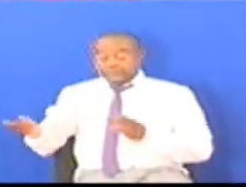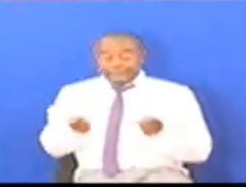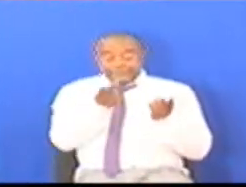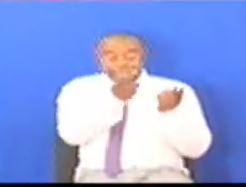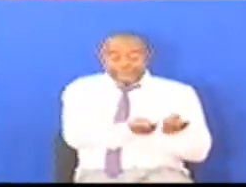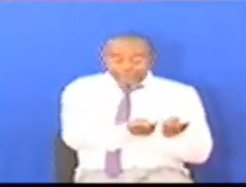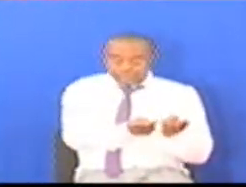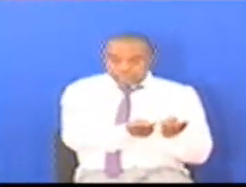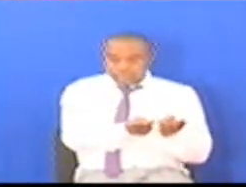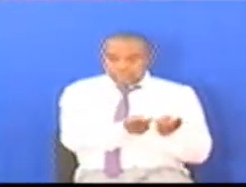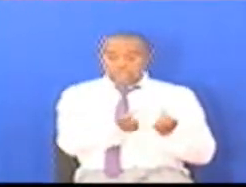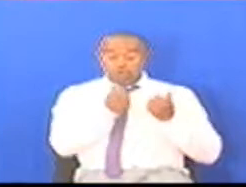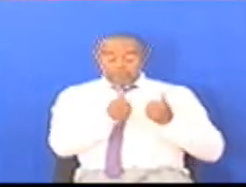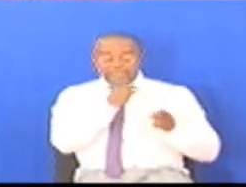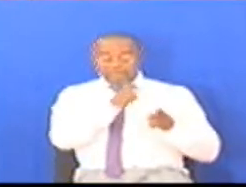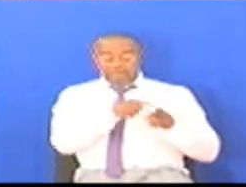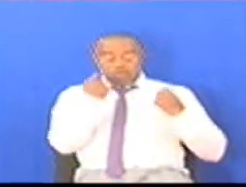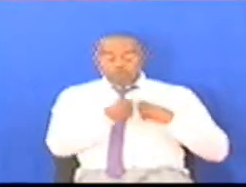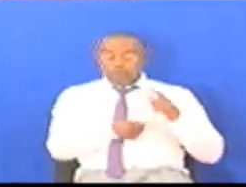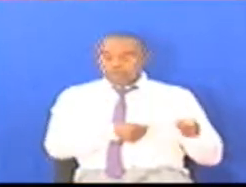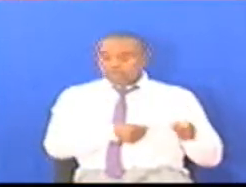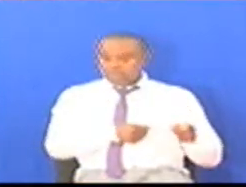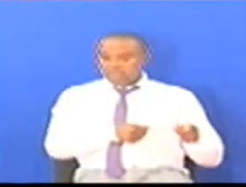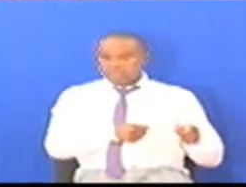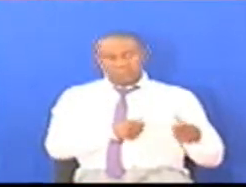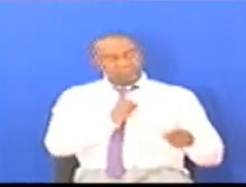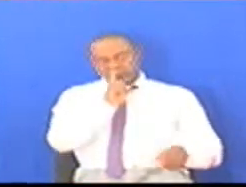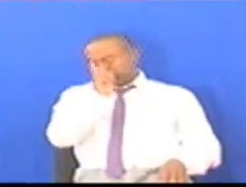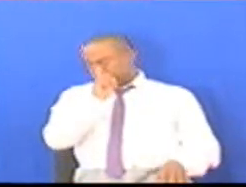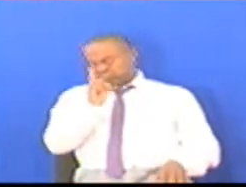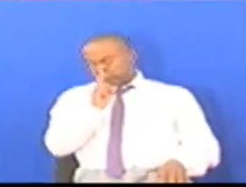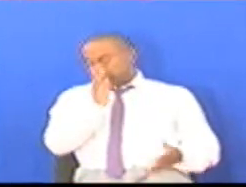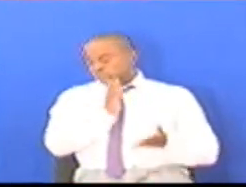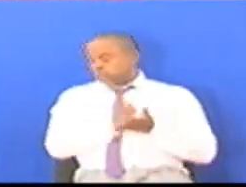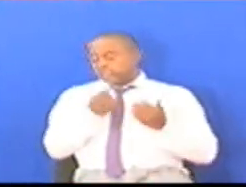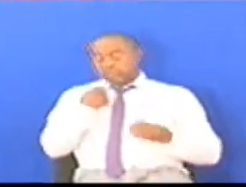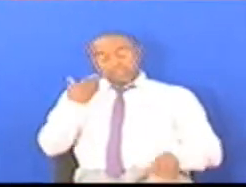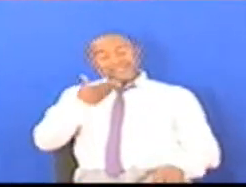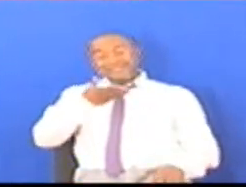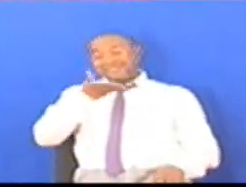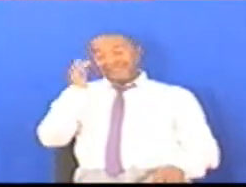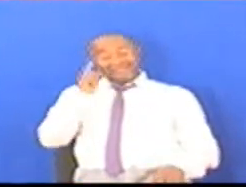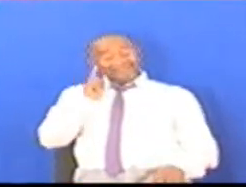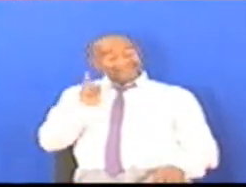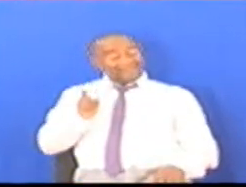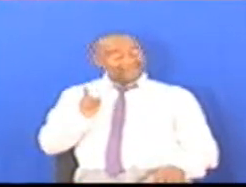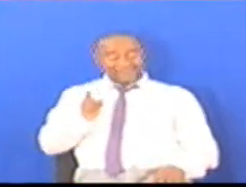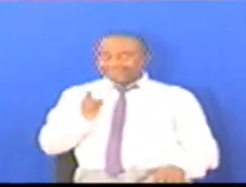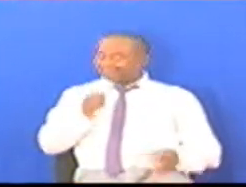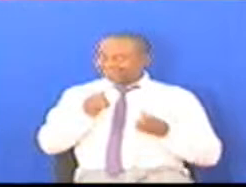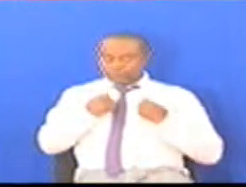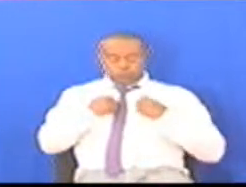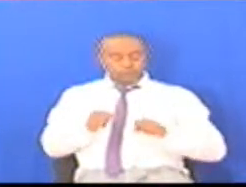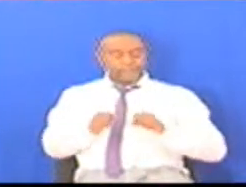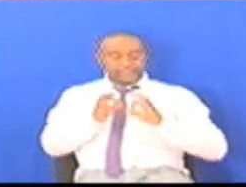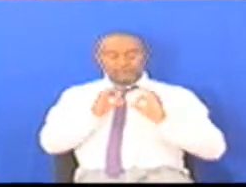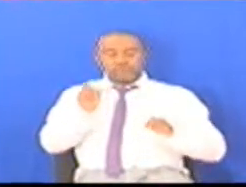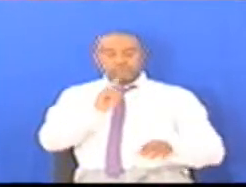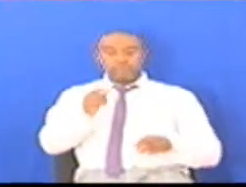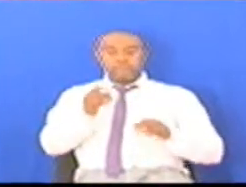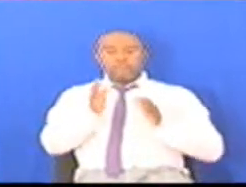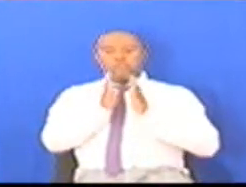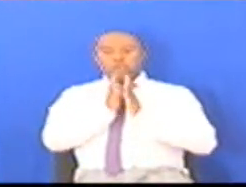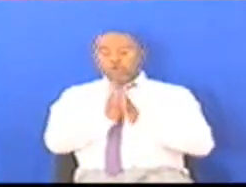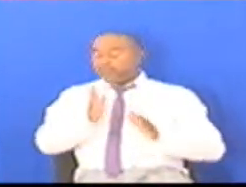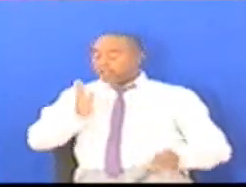ukitegemea yule wa ICU waponi Kwa kweli minasema, hakika serekali itakuwa hitendi Naomba sana, hizi bodi